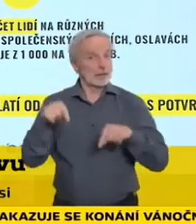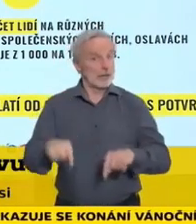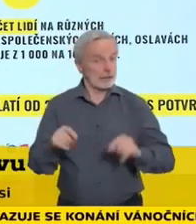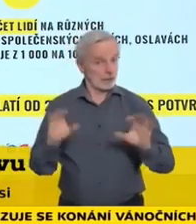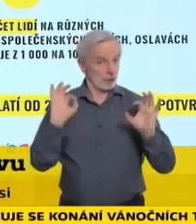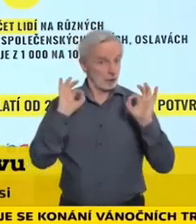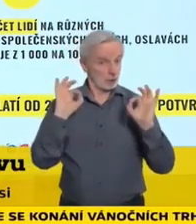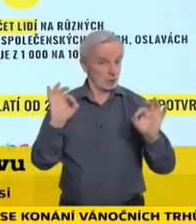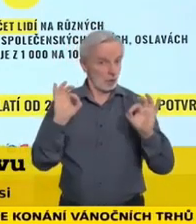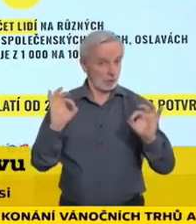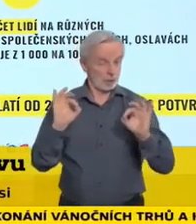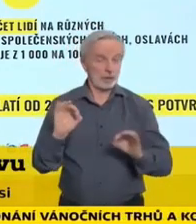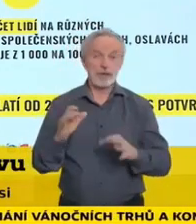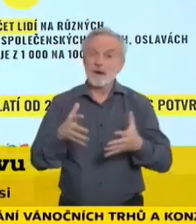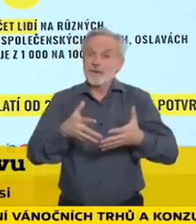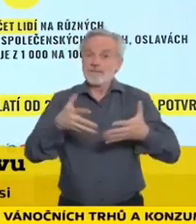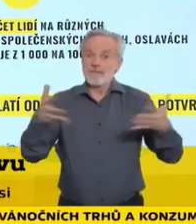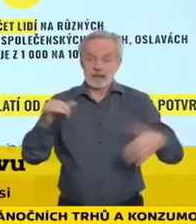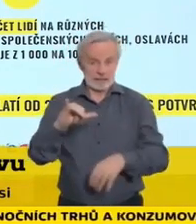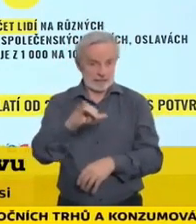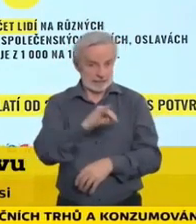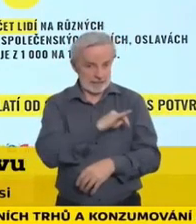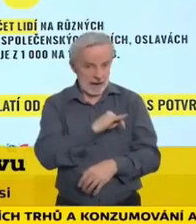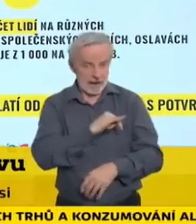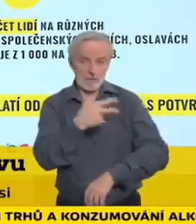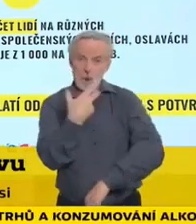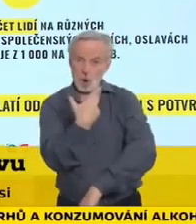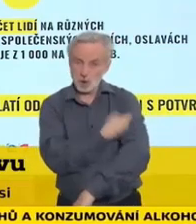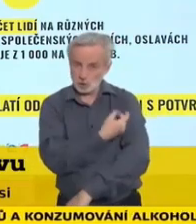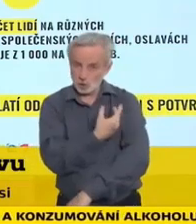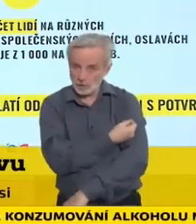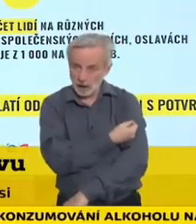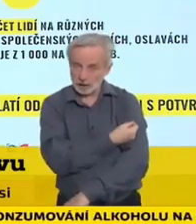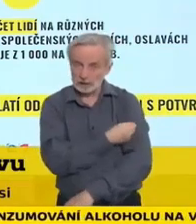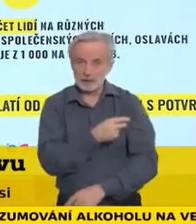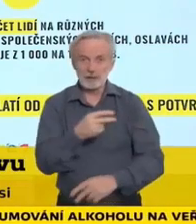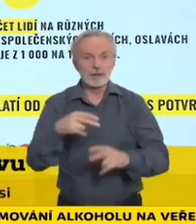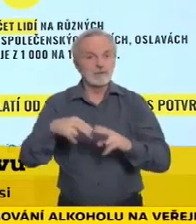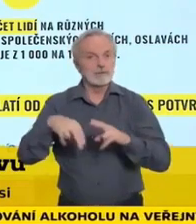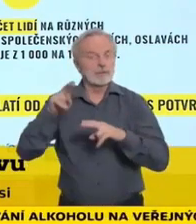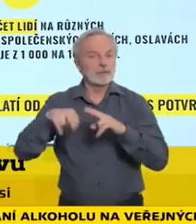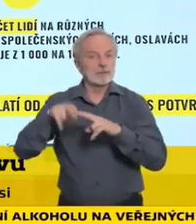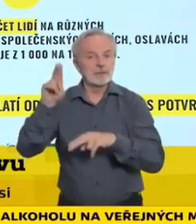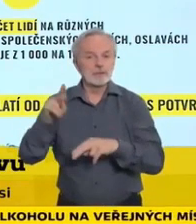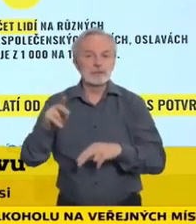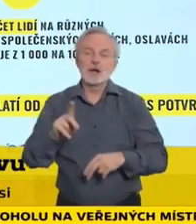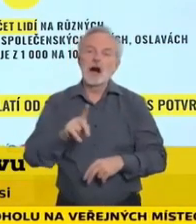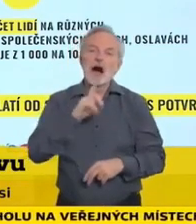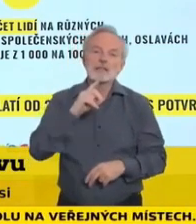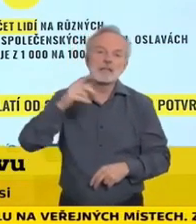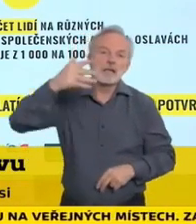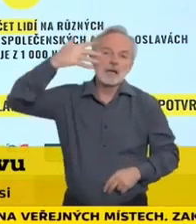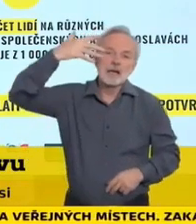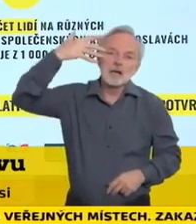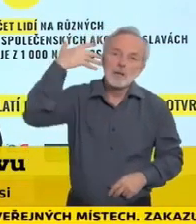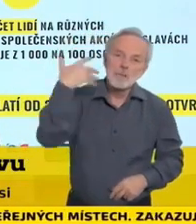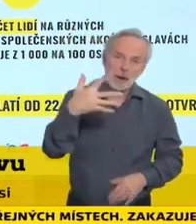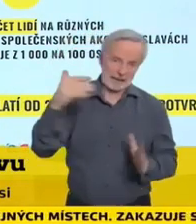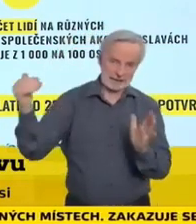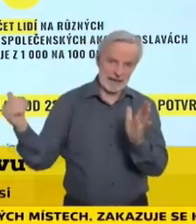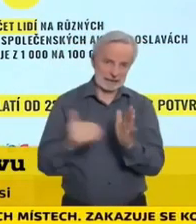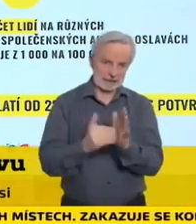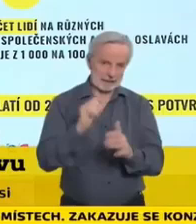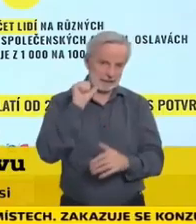zájem o očkování, stále skutečně ten zájem je někde přes 50 tisíc denně na očkovaných